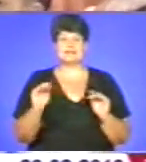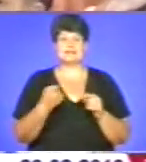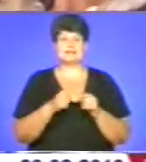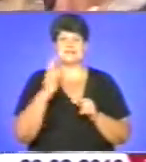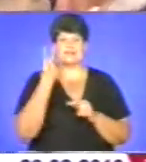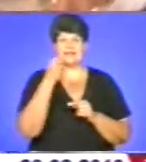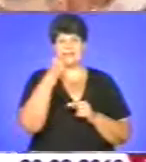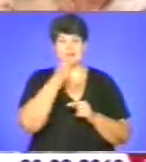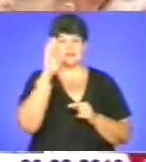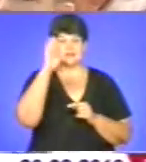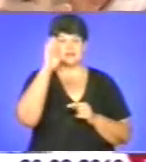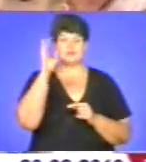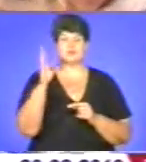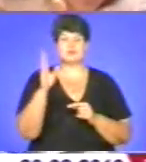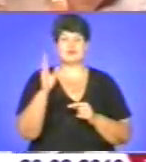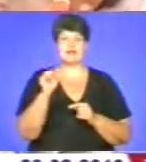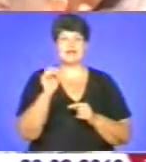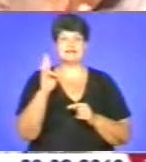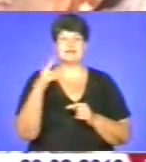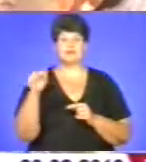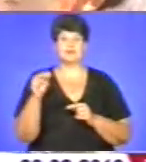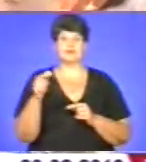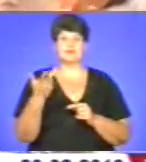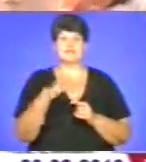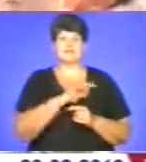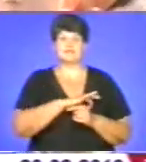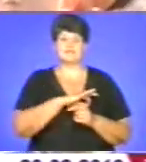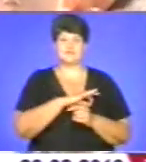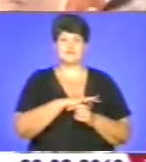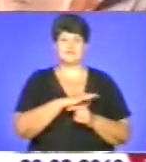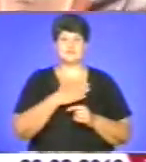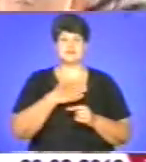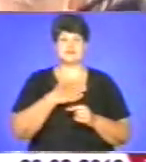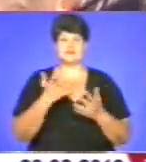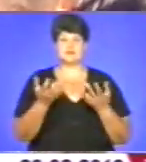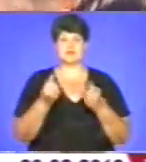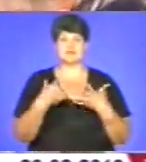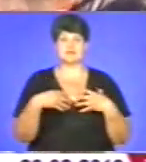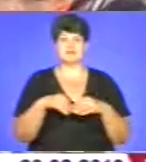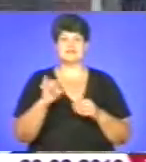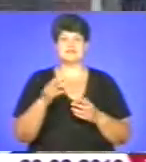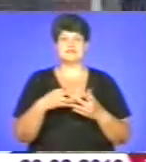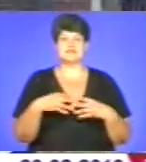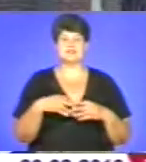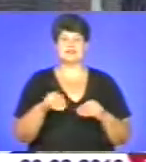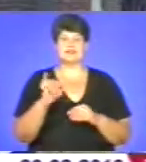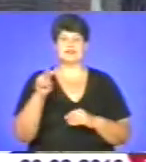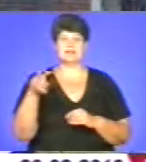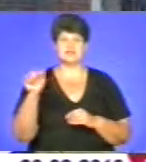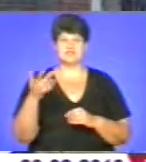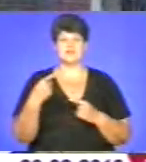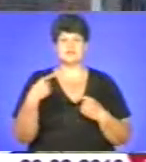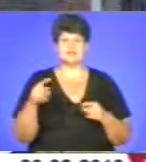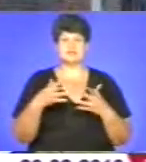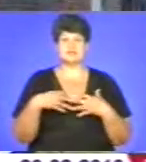трирічний хлопчик, власне Андрій Копутькалець, який виховується в нашій прийомній сім'ї в селі Ілавче. В іншій прийомній сім'ї